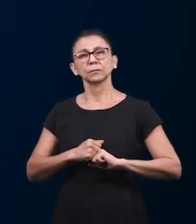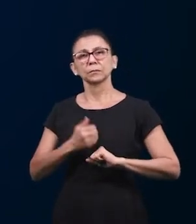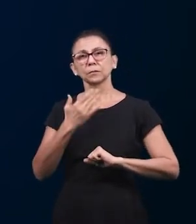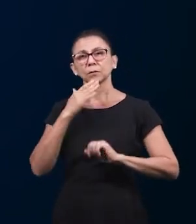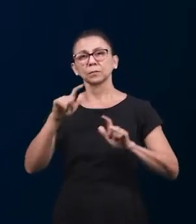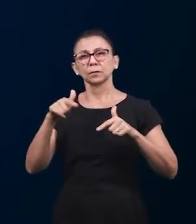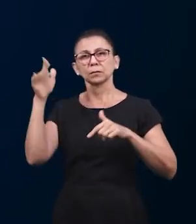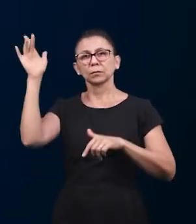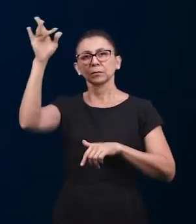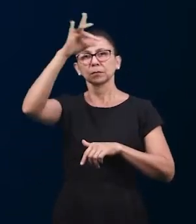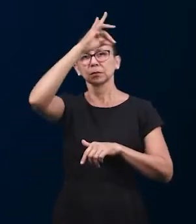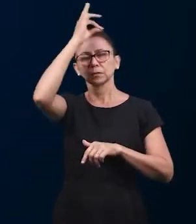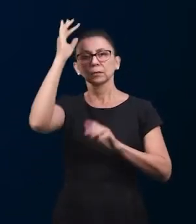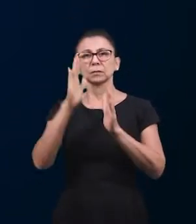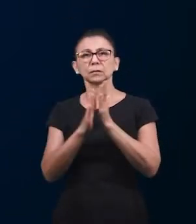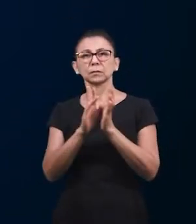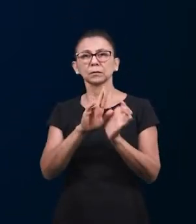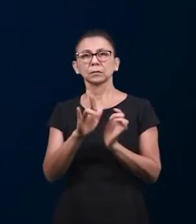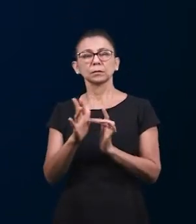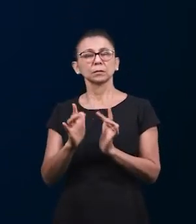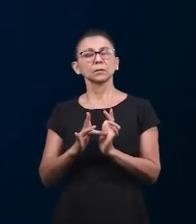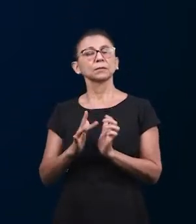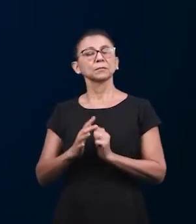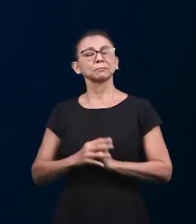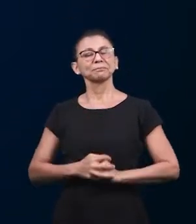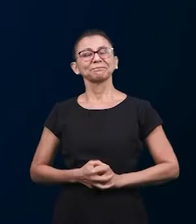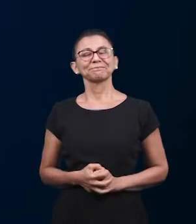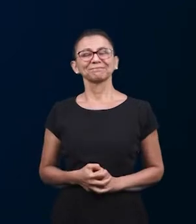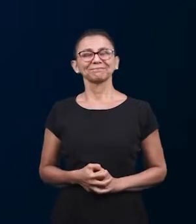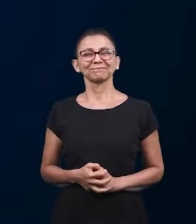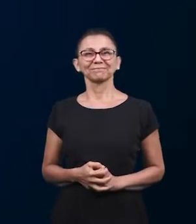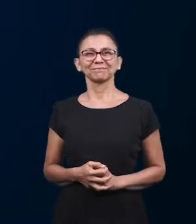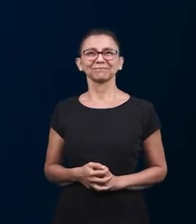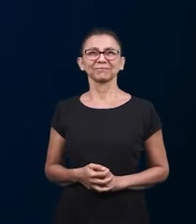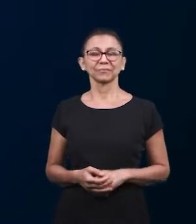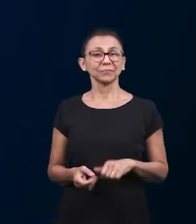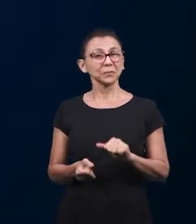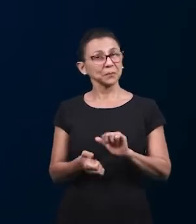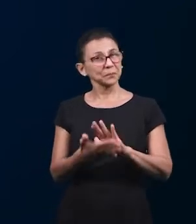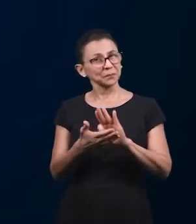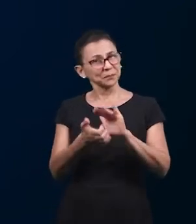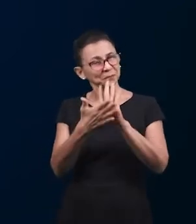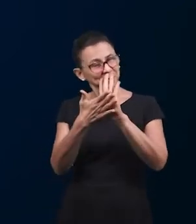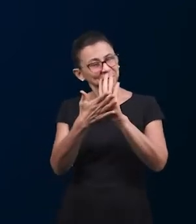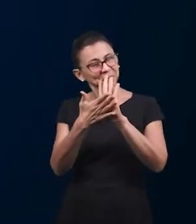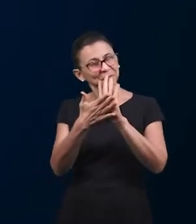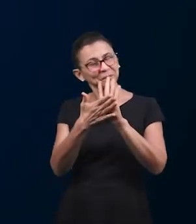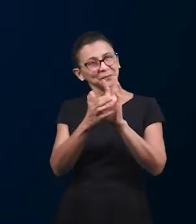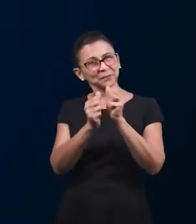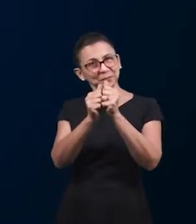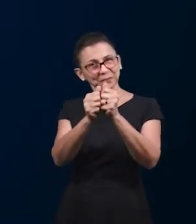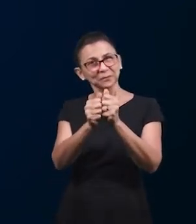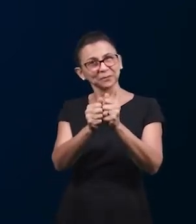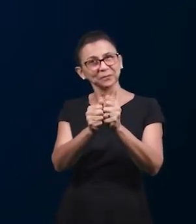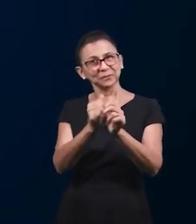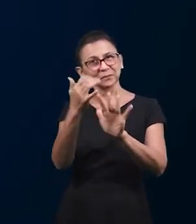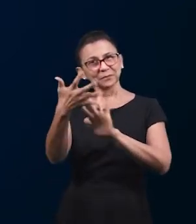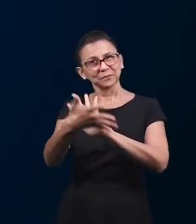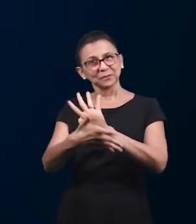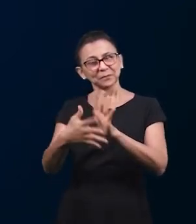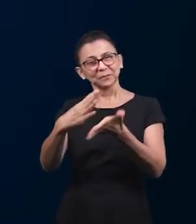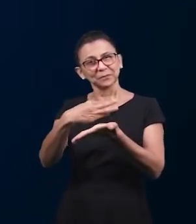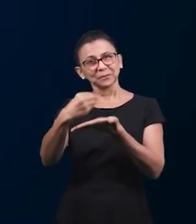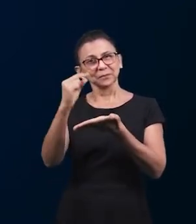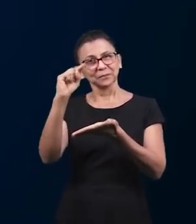Свой Святой мог действовать среди нас. Мы просмолимся во имя Господа Иисусова. Аминь. Давайте услышим Псалом